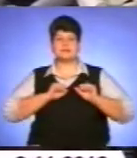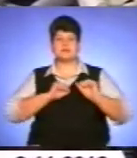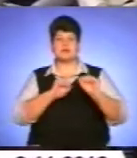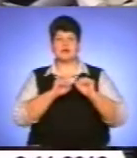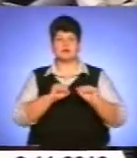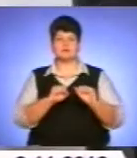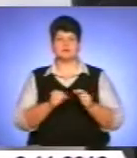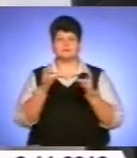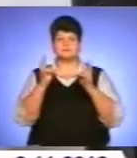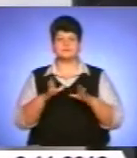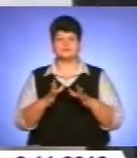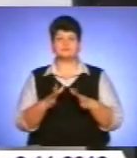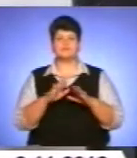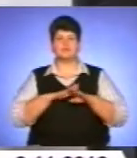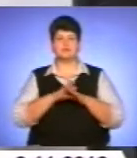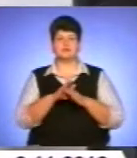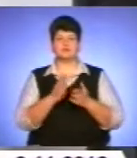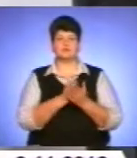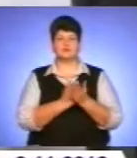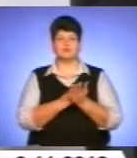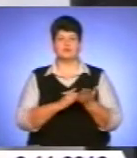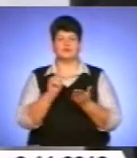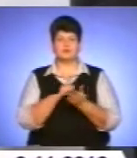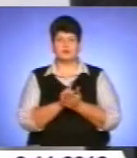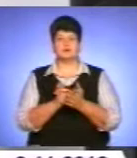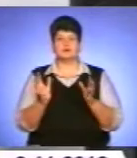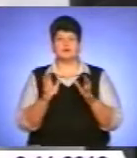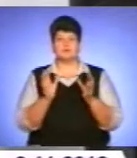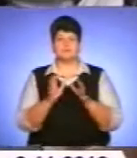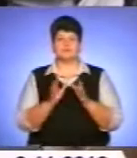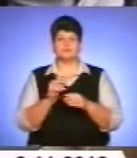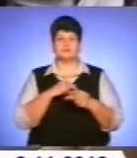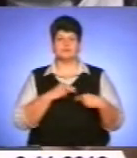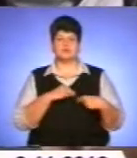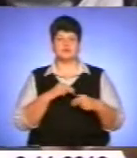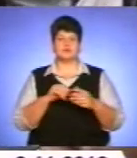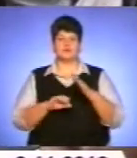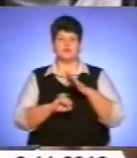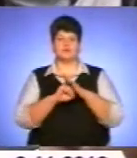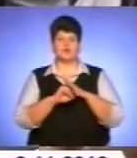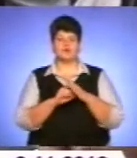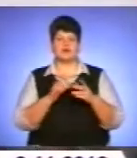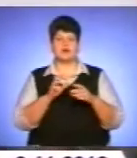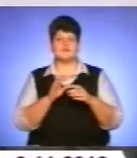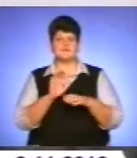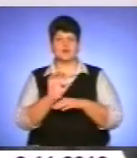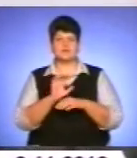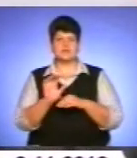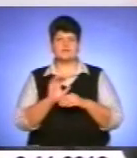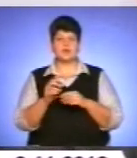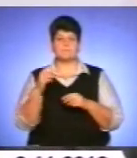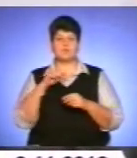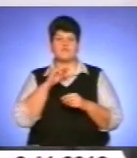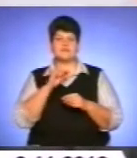виконання службових обов'язків дбають працівники Фонду соціального страхування від нещасних випадків на виробництві та професійних захворювань. Тут